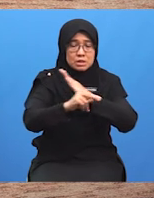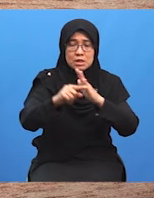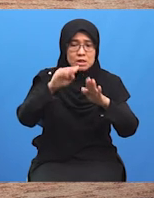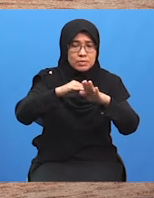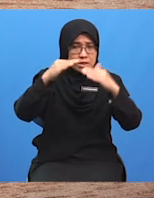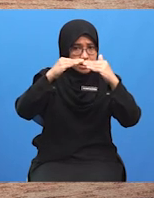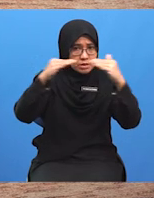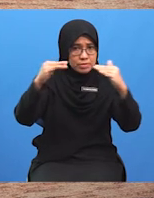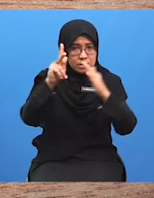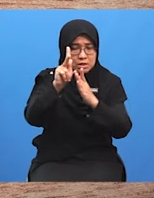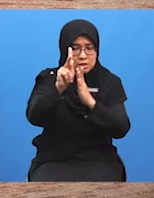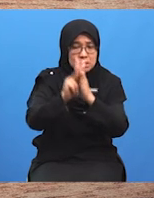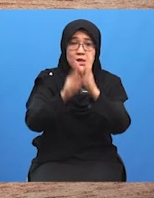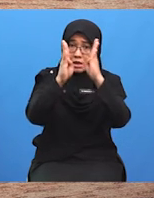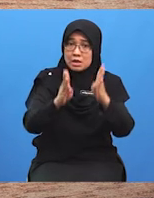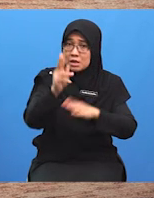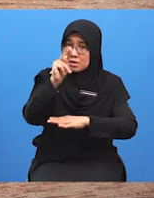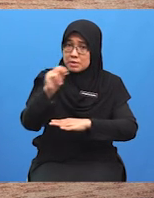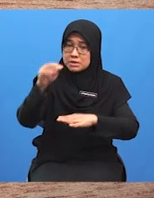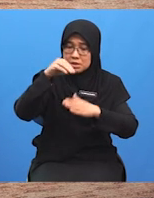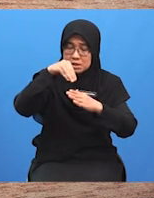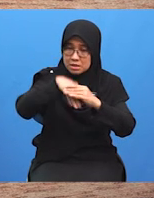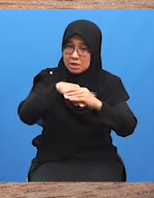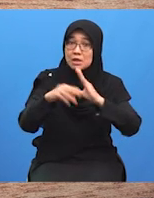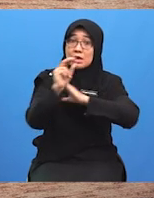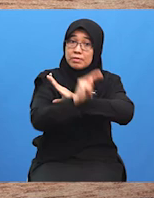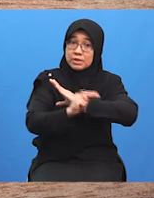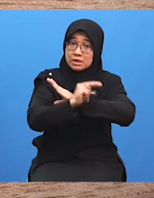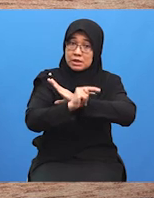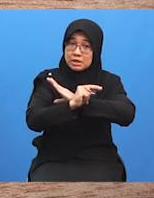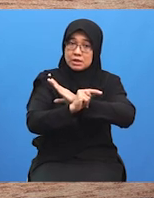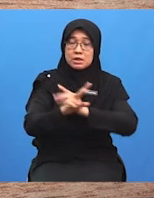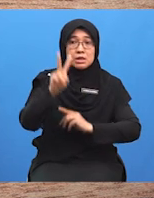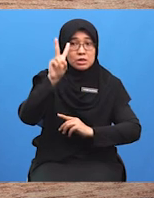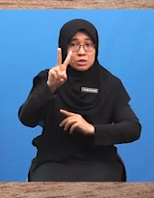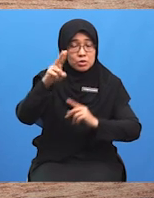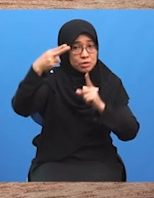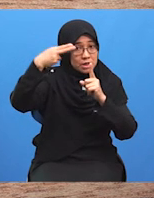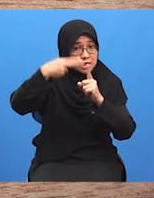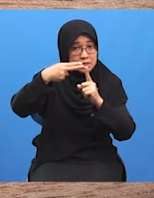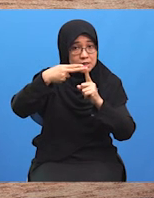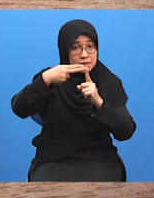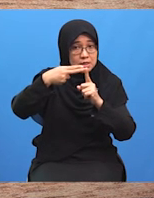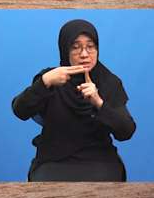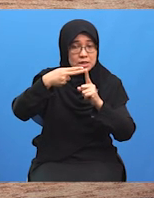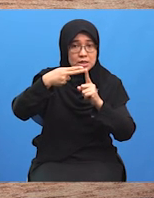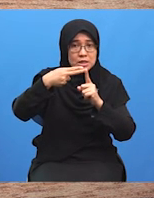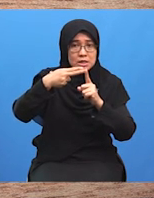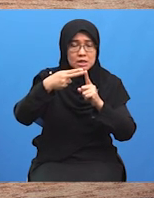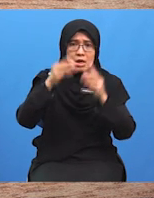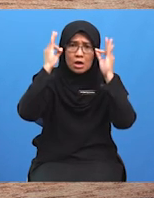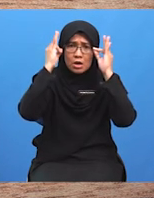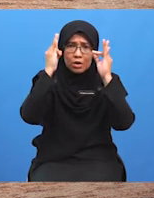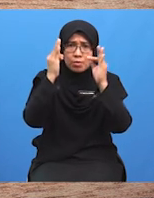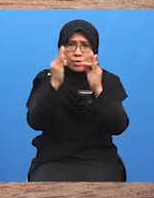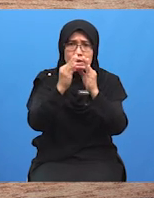kebangsaan Perundingan sesebuah negara Tahap dua hala Adalah perundingan yang berfokus